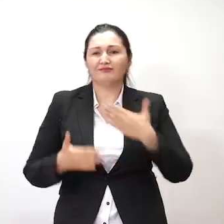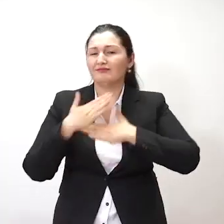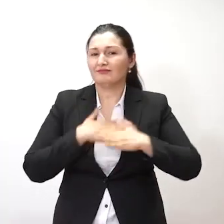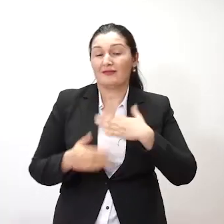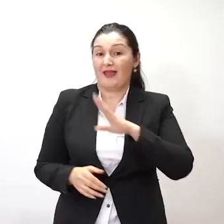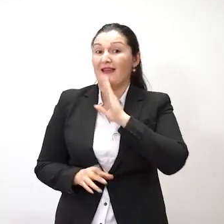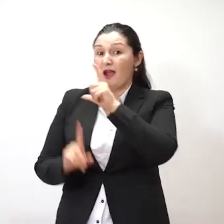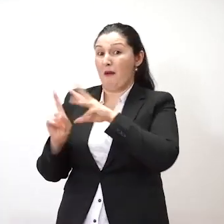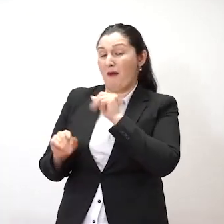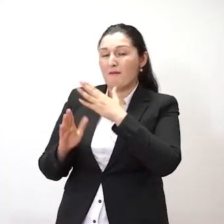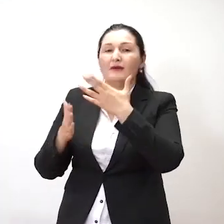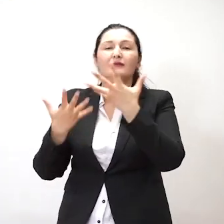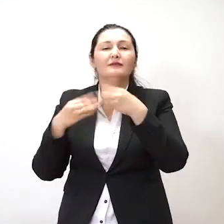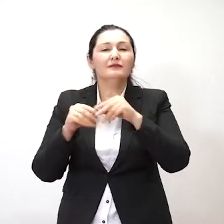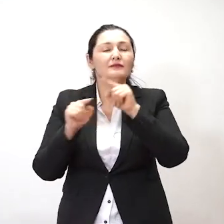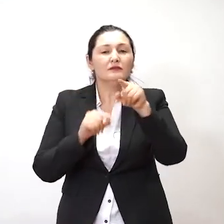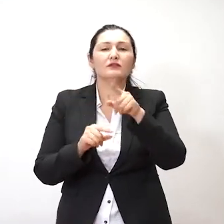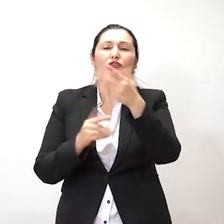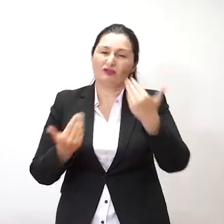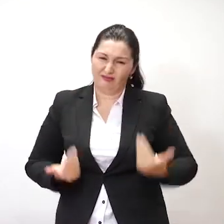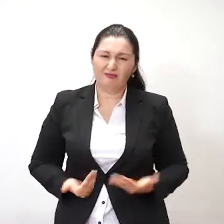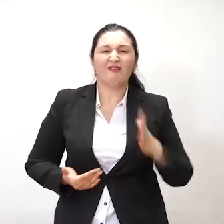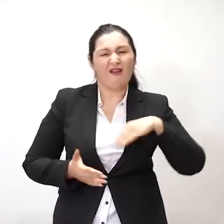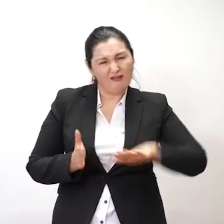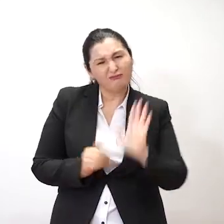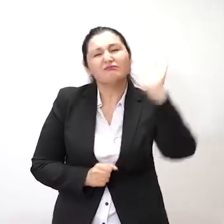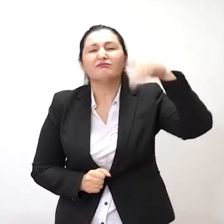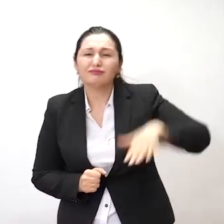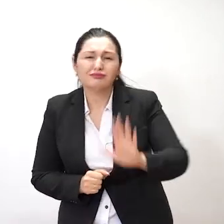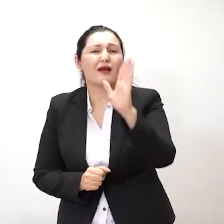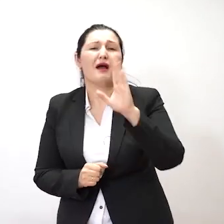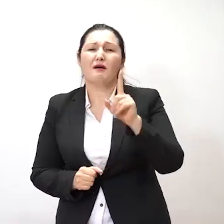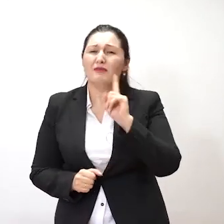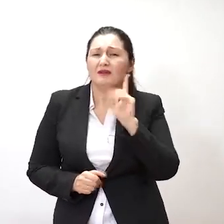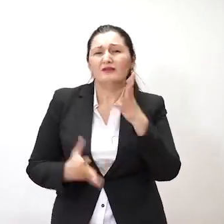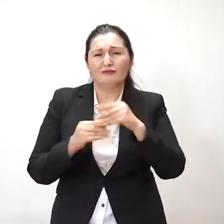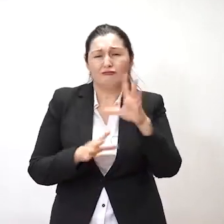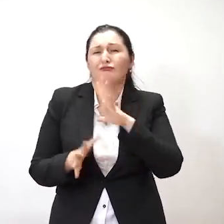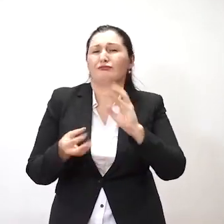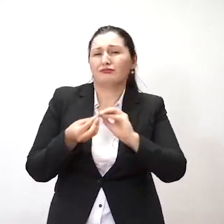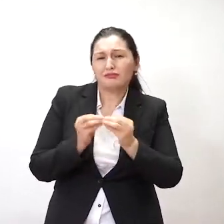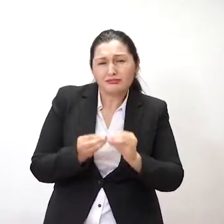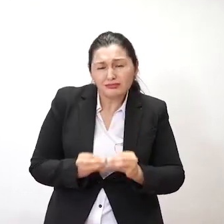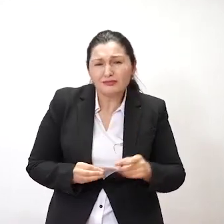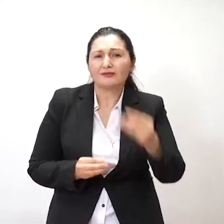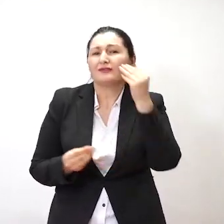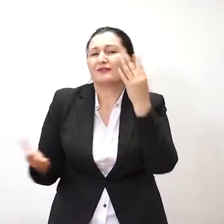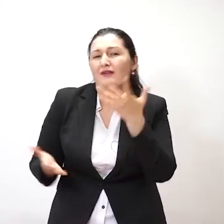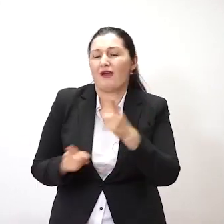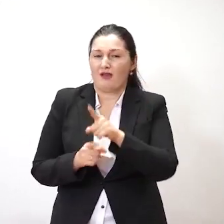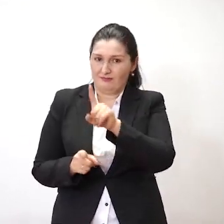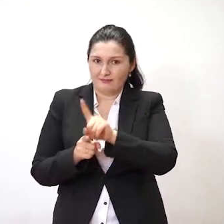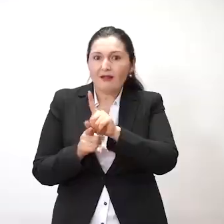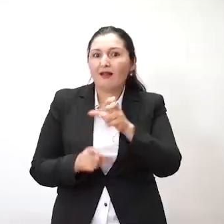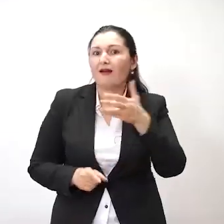قبل محبوبه در همه آیله ها پستی و بلندی هست. همه جوانان مشکلات زندگی دارند. اما این همه برای او نسبتاً آسان